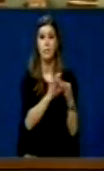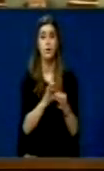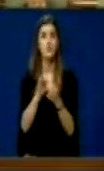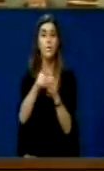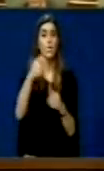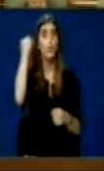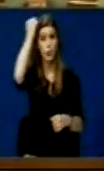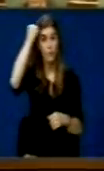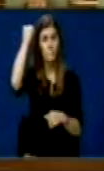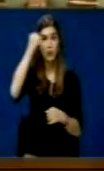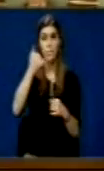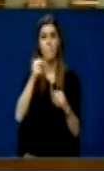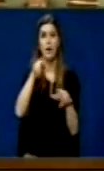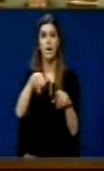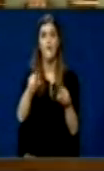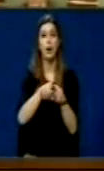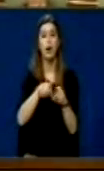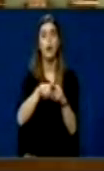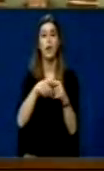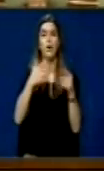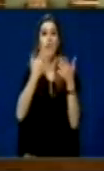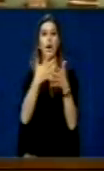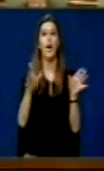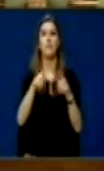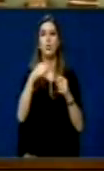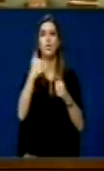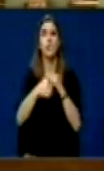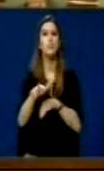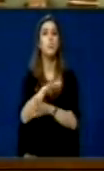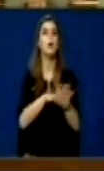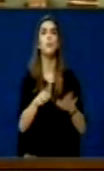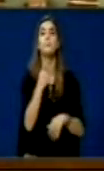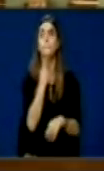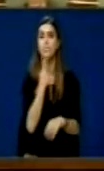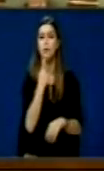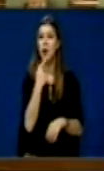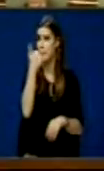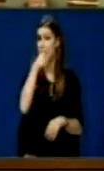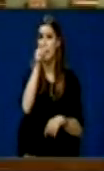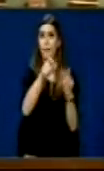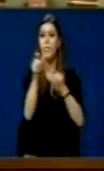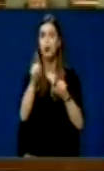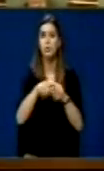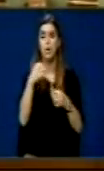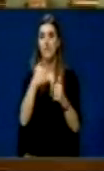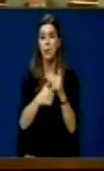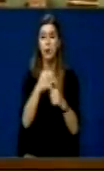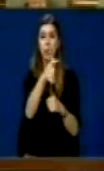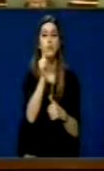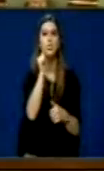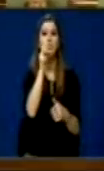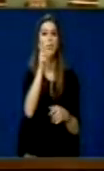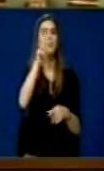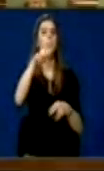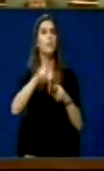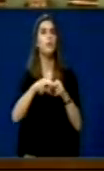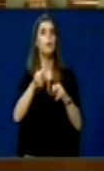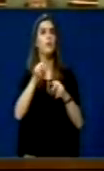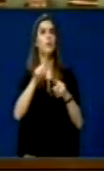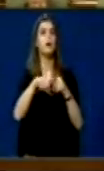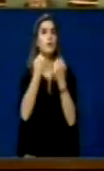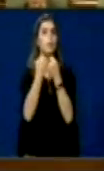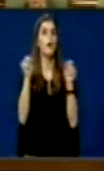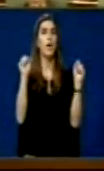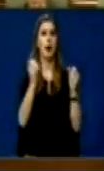është për momentin zonë e lire krimit, për shkak se cilidë do të mund të të kryen të një këmësët, duke e ditë të që nesër du